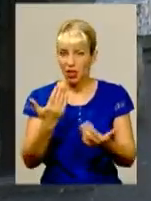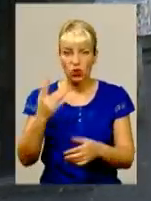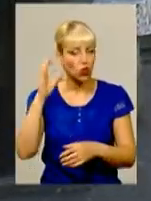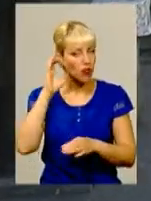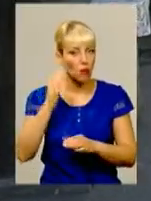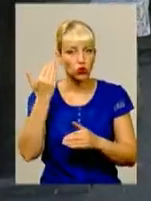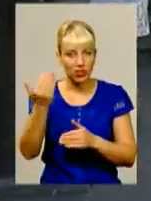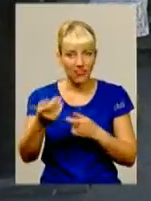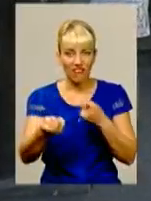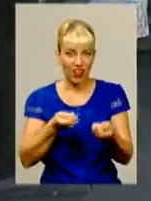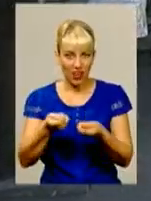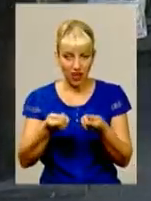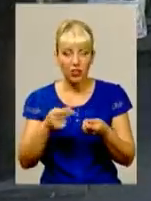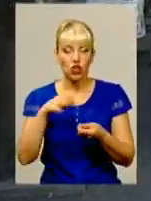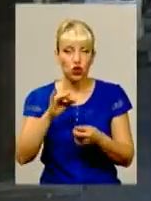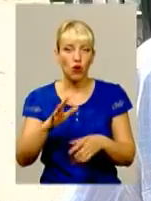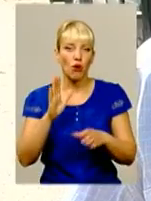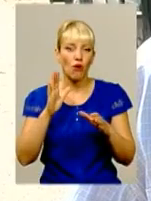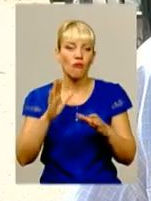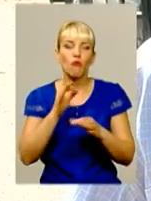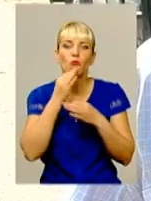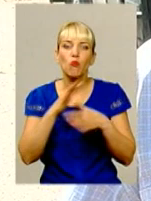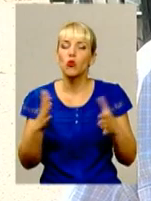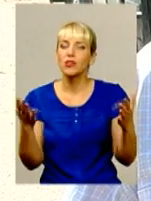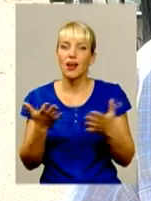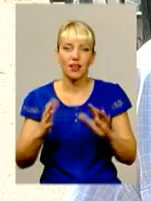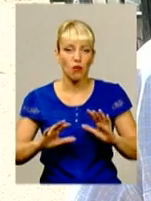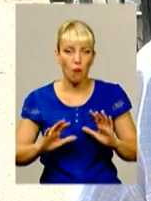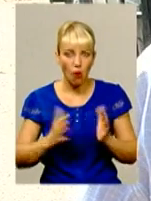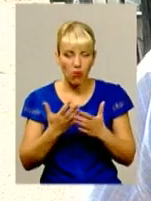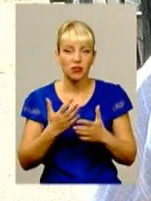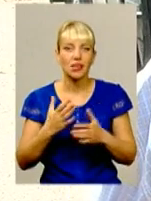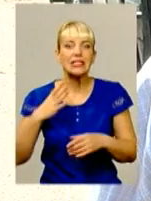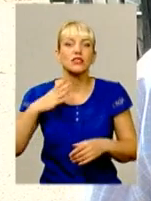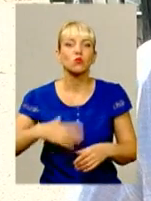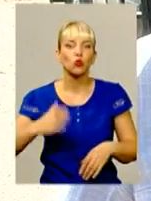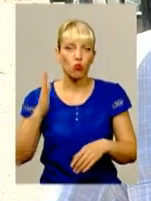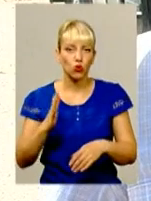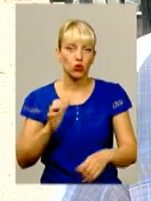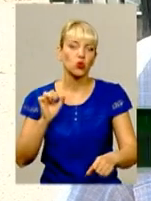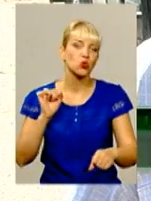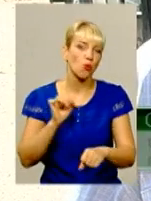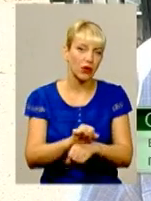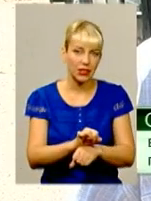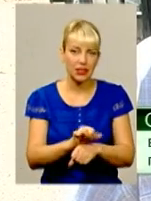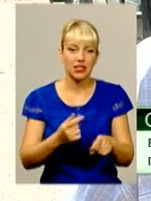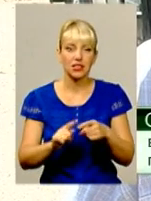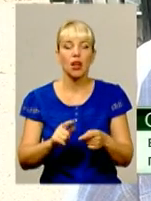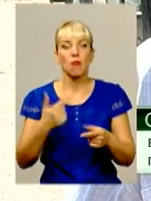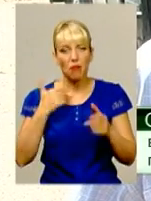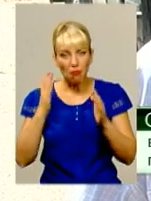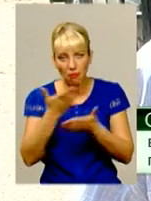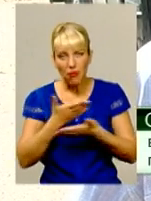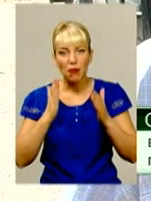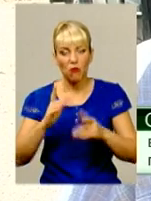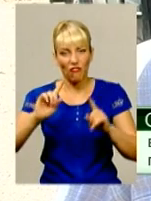в будь-який момент змушені будуть зупинитися. Ми будемо, як перевізники, вимагати ціну на сьогоднішній день. Обґрунтована ціна.